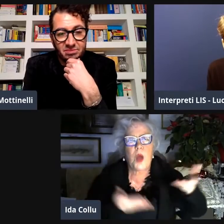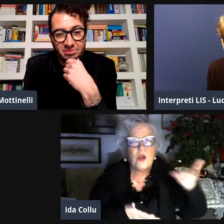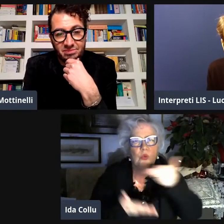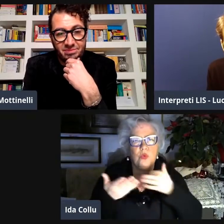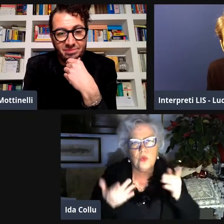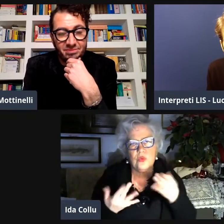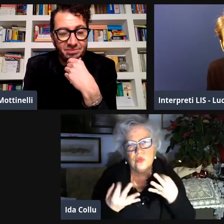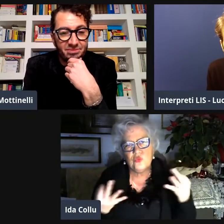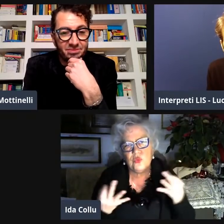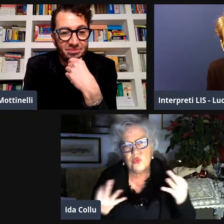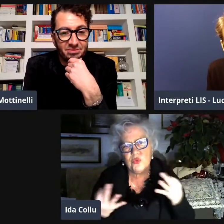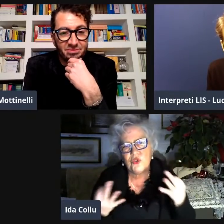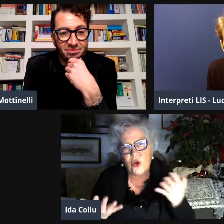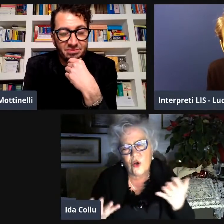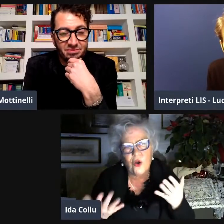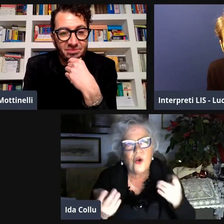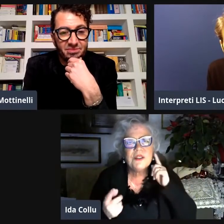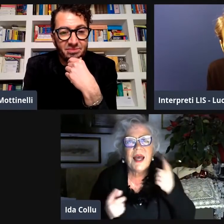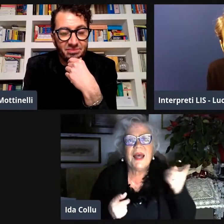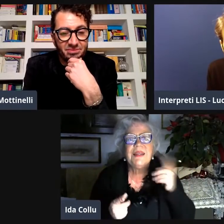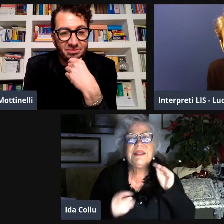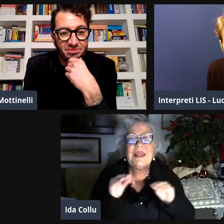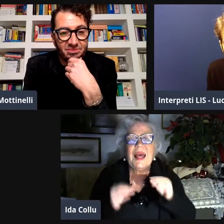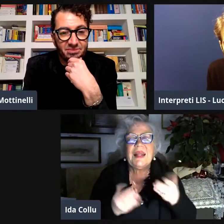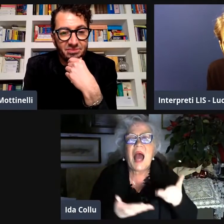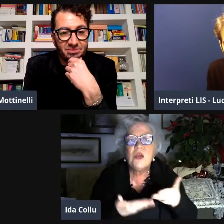tante persone chiedono aiuto